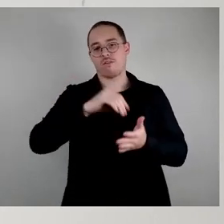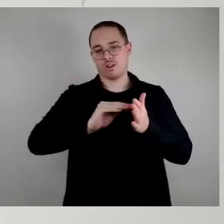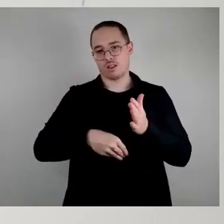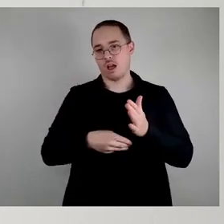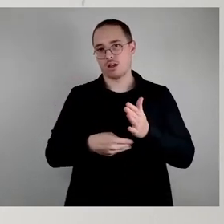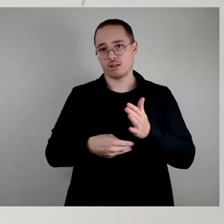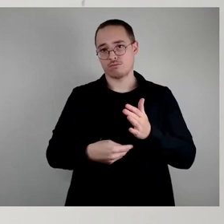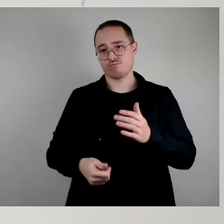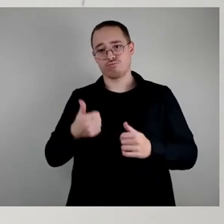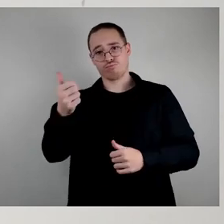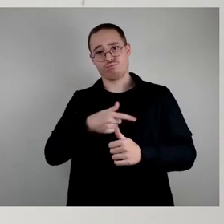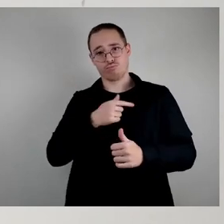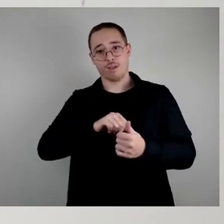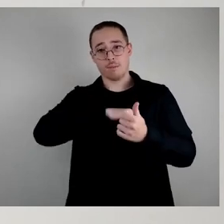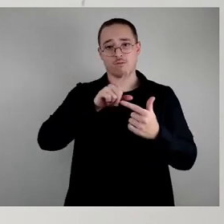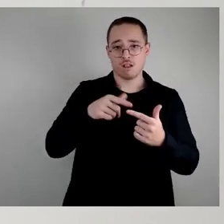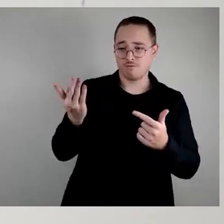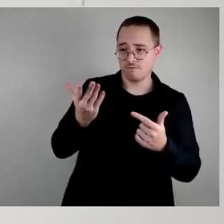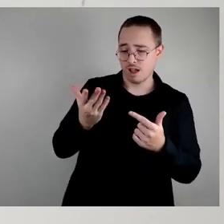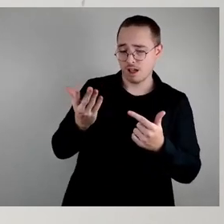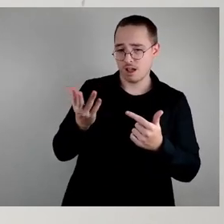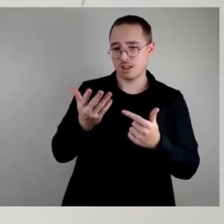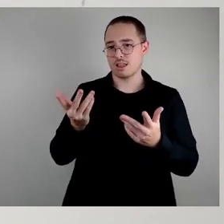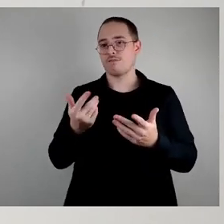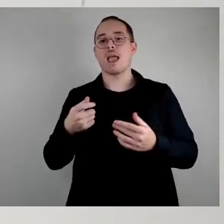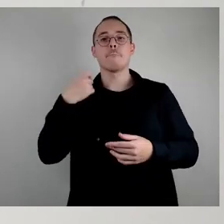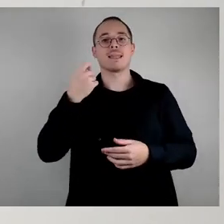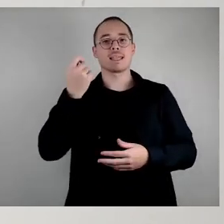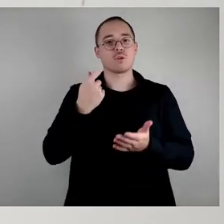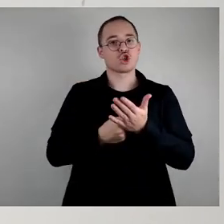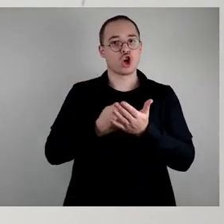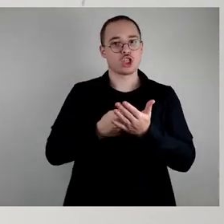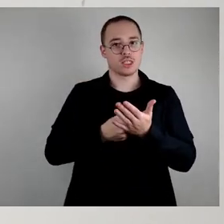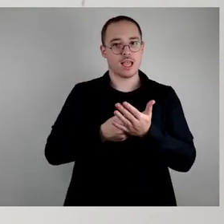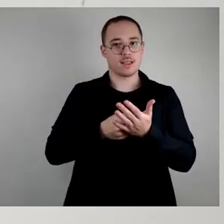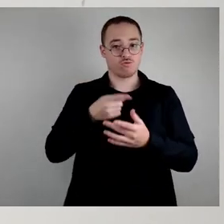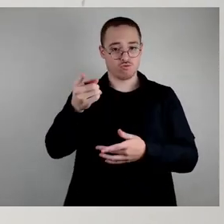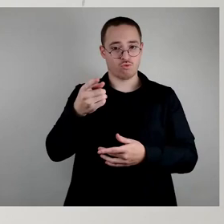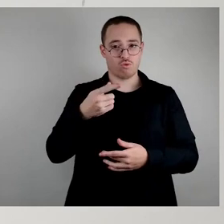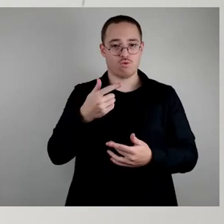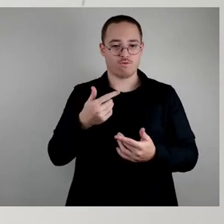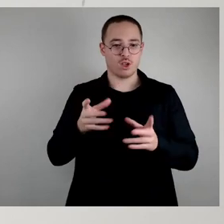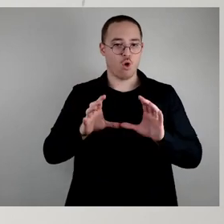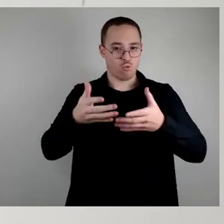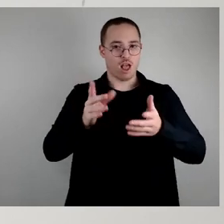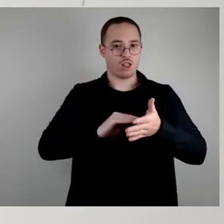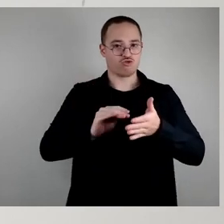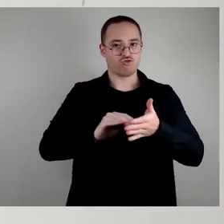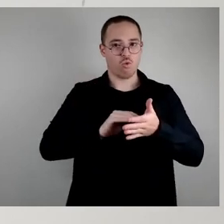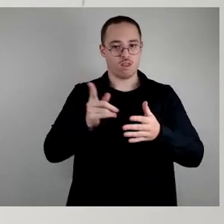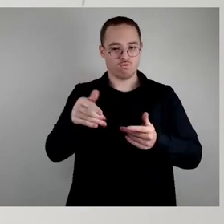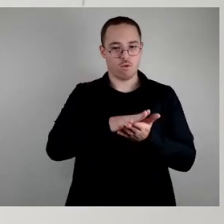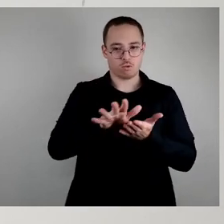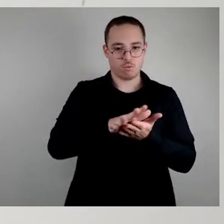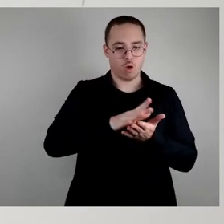beim Erlass von Betriebskosten, die wir erheben, wenn sie in unseren kommunalen Schulen entsprechend die Ausgabestellen